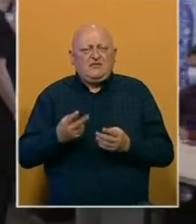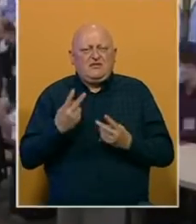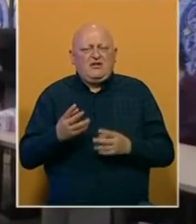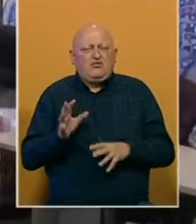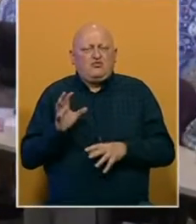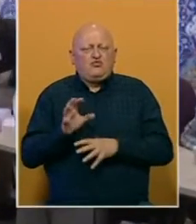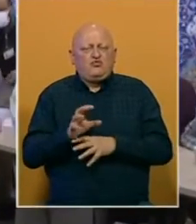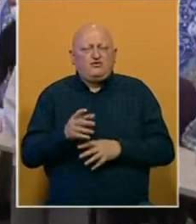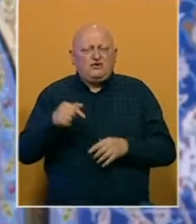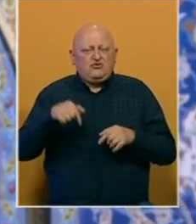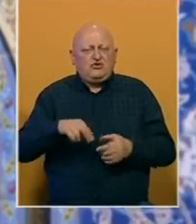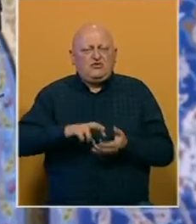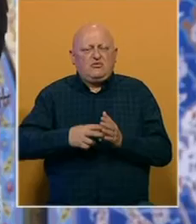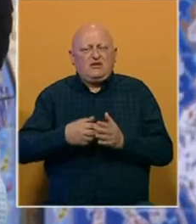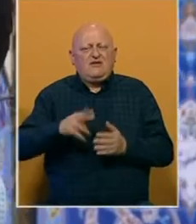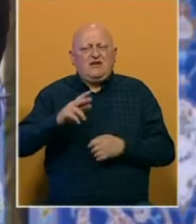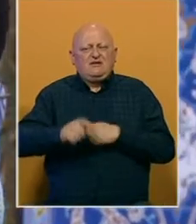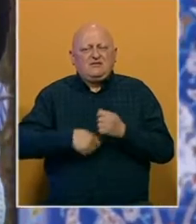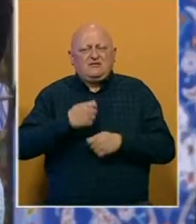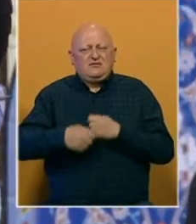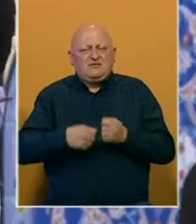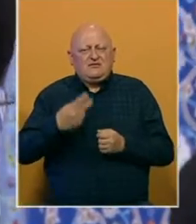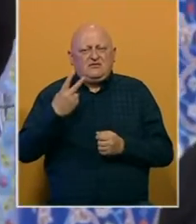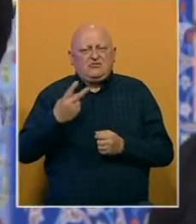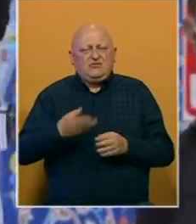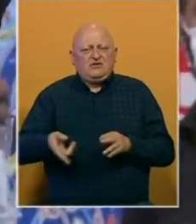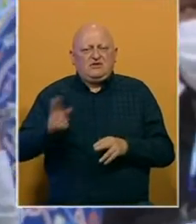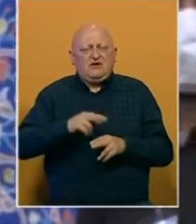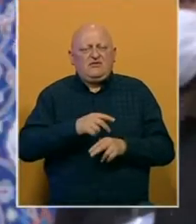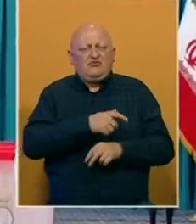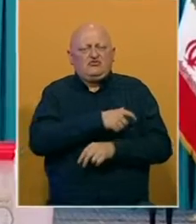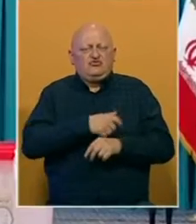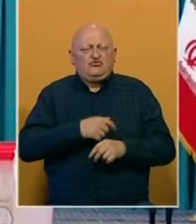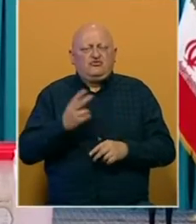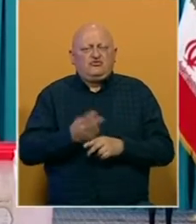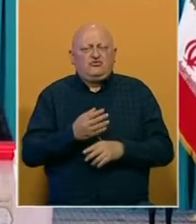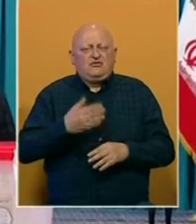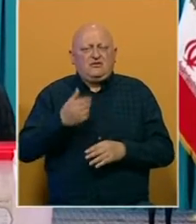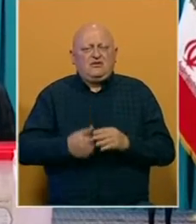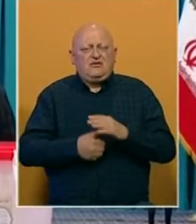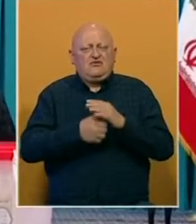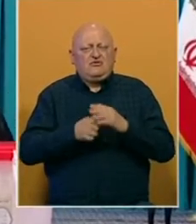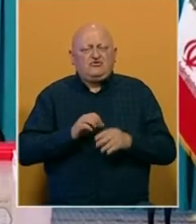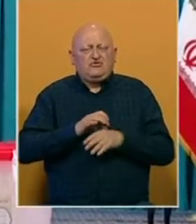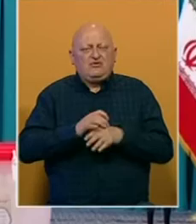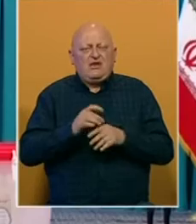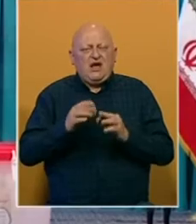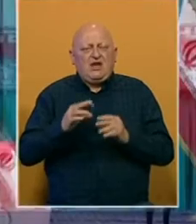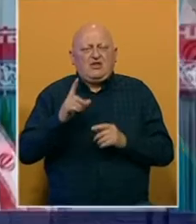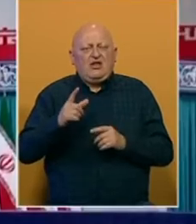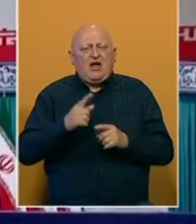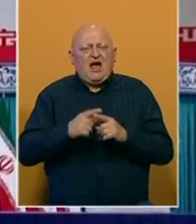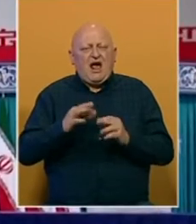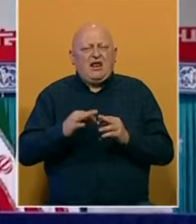utjecaj na unutarnju politiku i vanjske poslove, ali je drugi najviši dužnostnik u zemlji nakon vrhovnog vođe. Ajatolah Ali